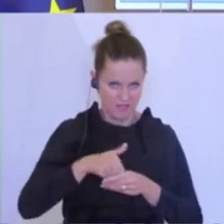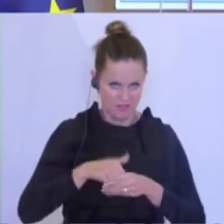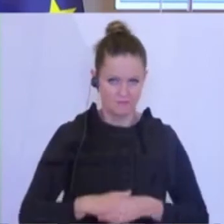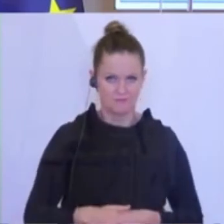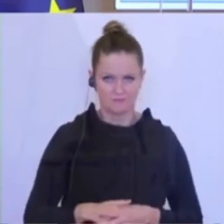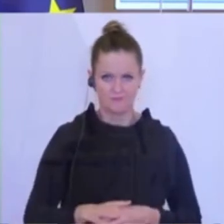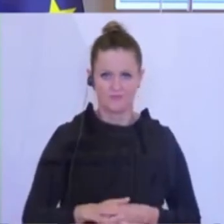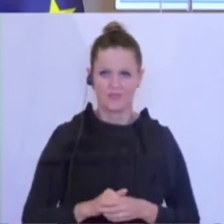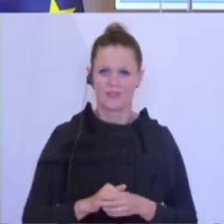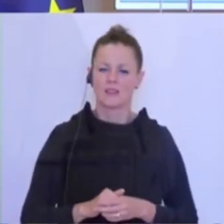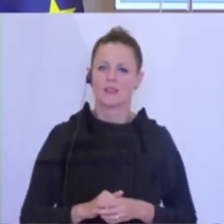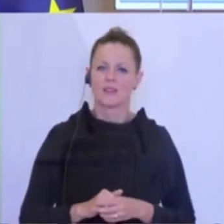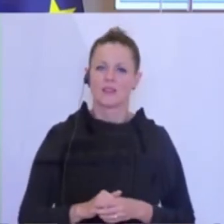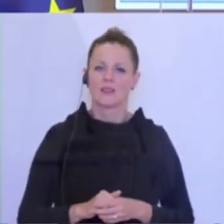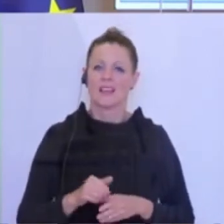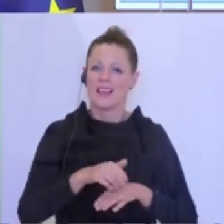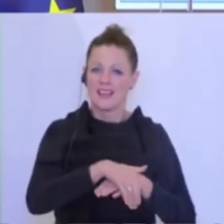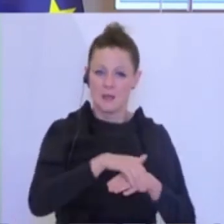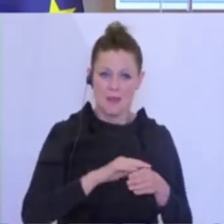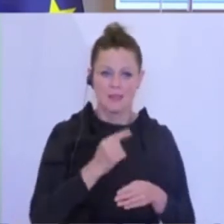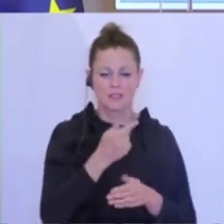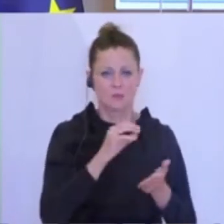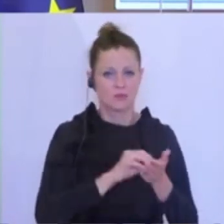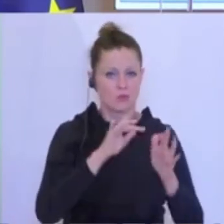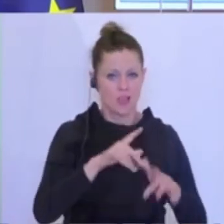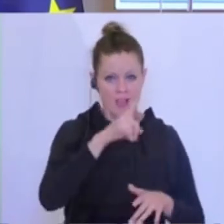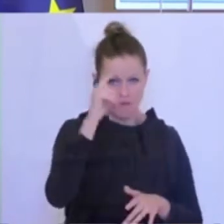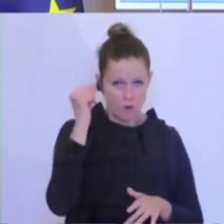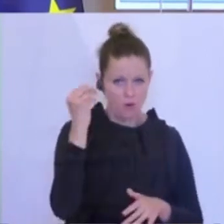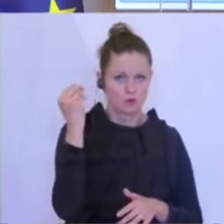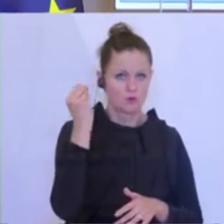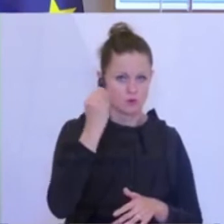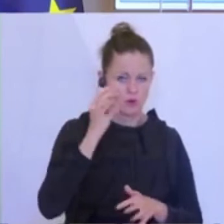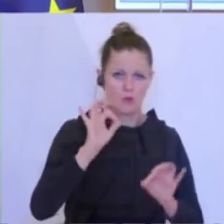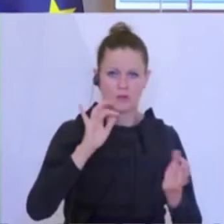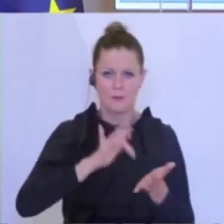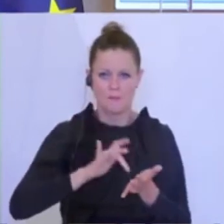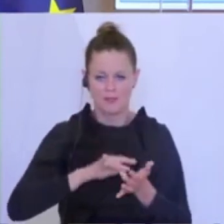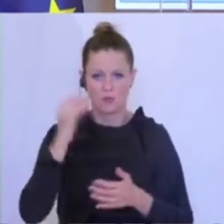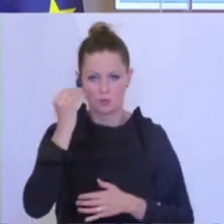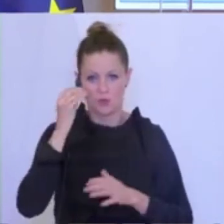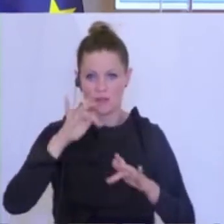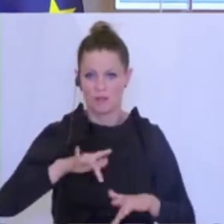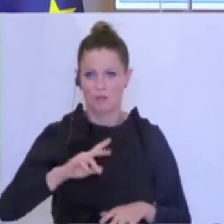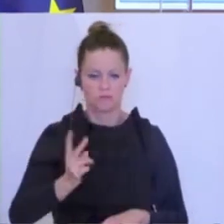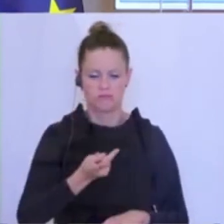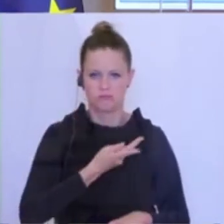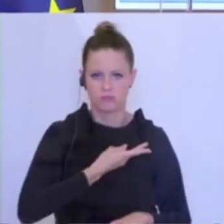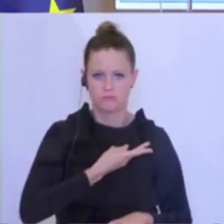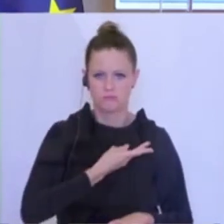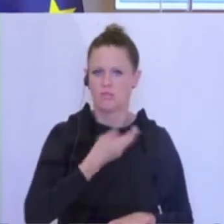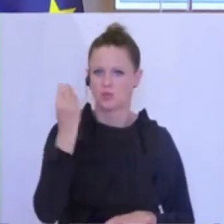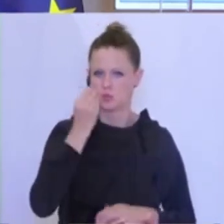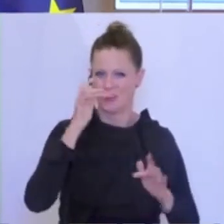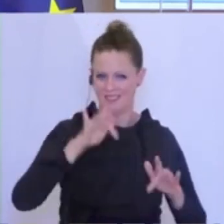Gemeinden, die noch Schulen haben, Volksschulen haben, aber auch Mittelschulen haben, sind in der Regel unglaublich stolz auf ihre Schulen